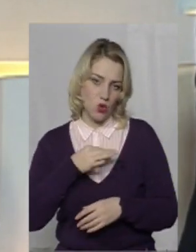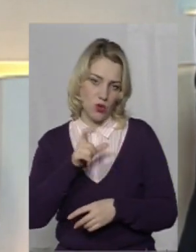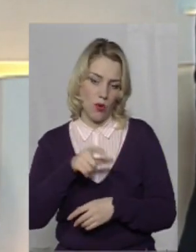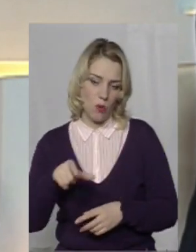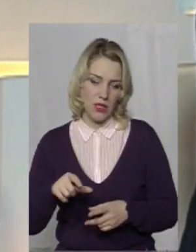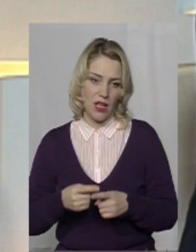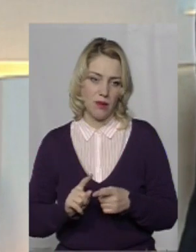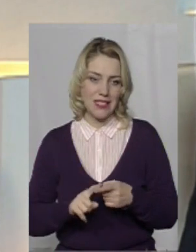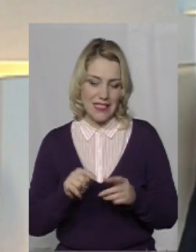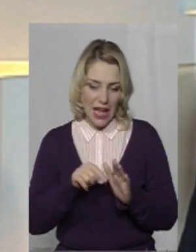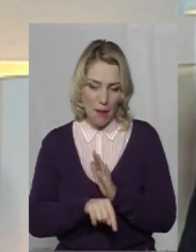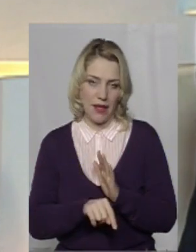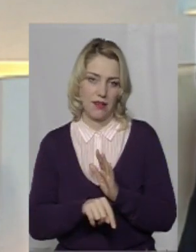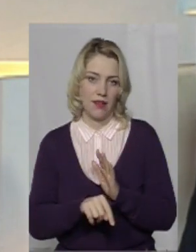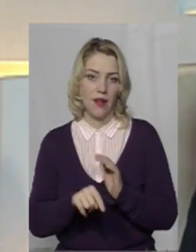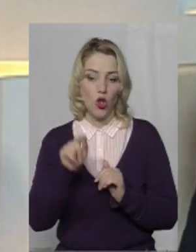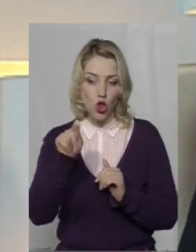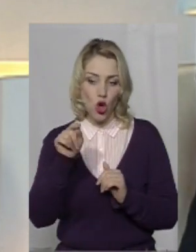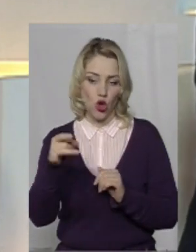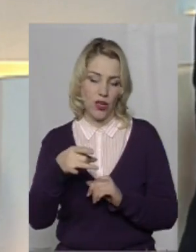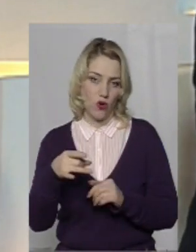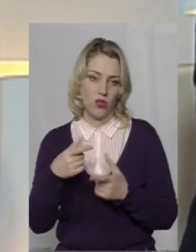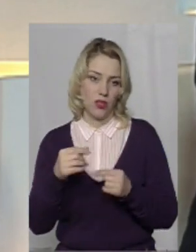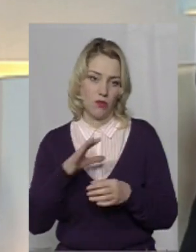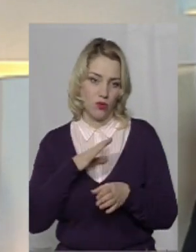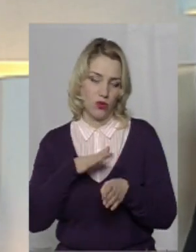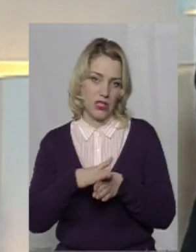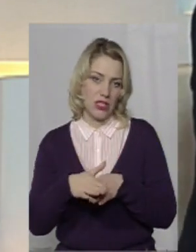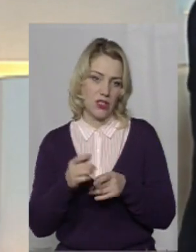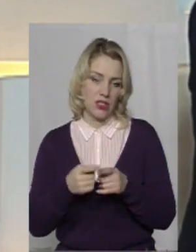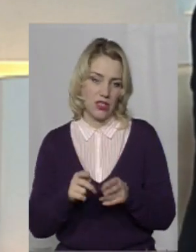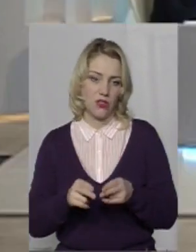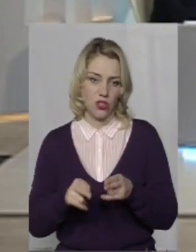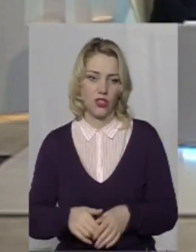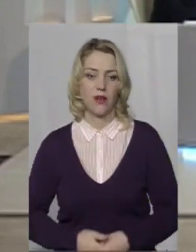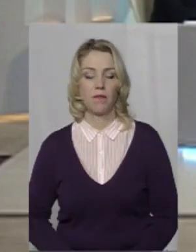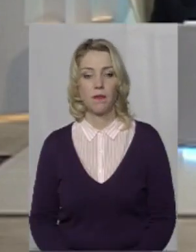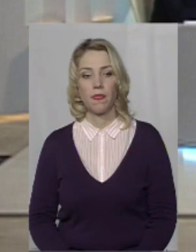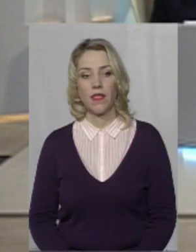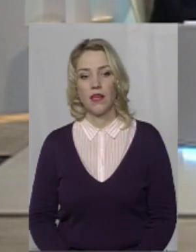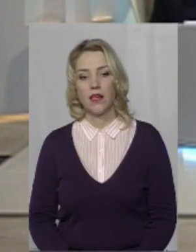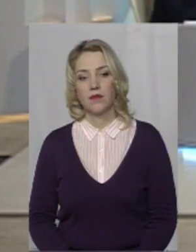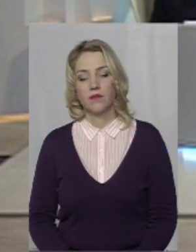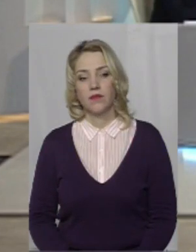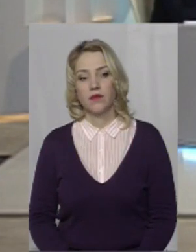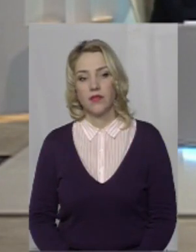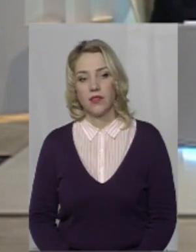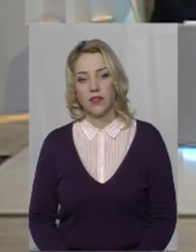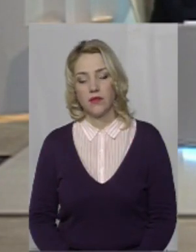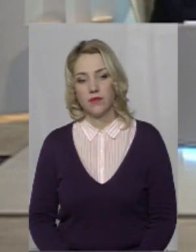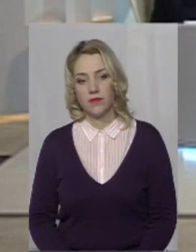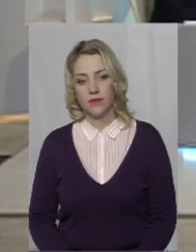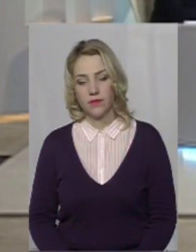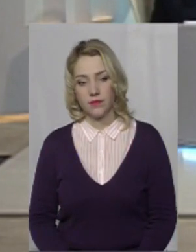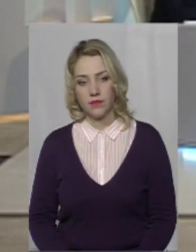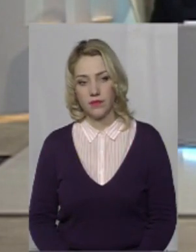громадянам саме того регіону, де було скоєнне цей І лічні хвилини до завершення. Пане Костянтине, ще маєте,